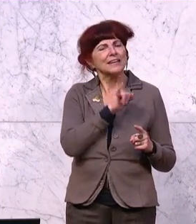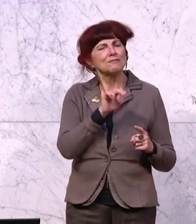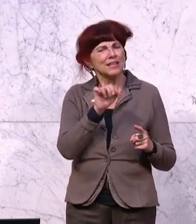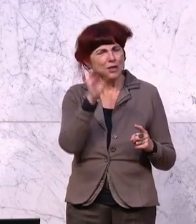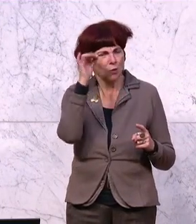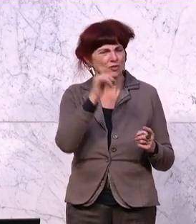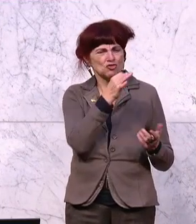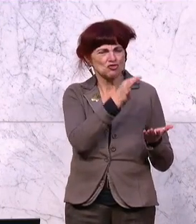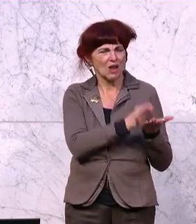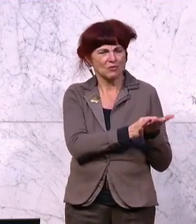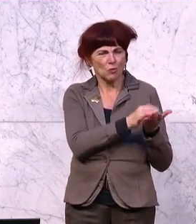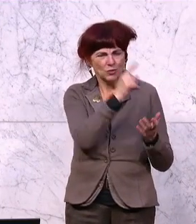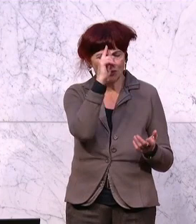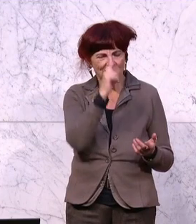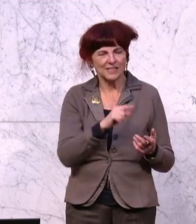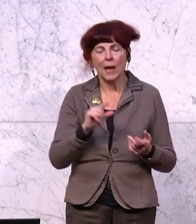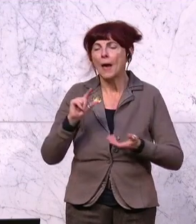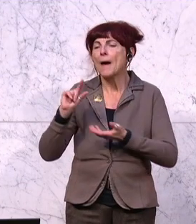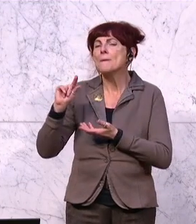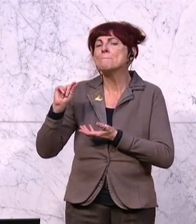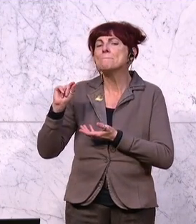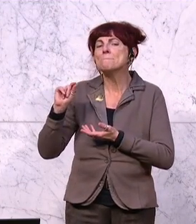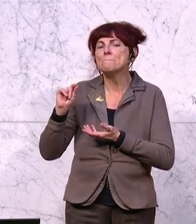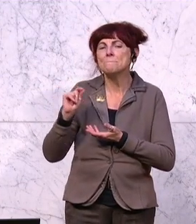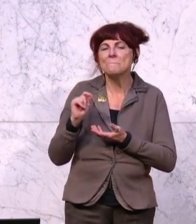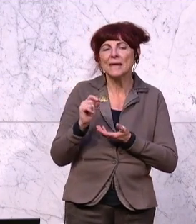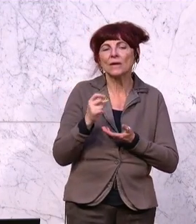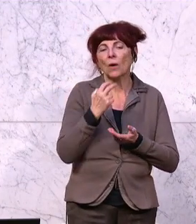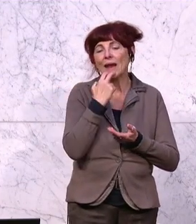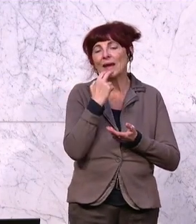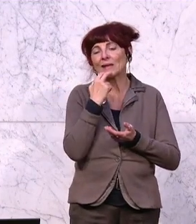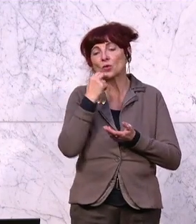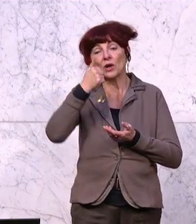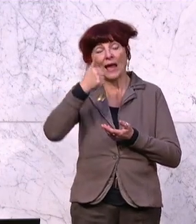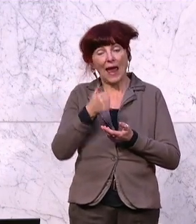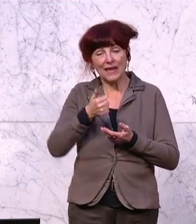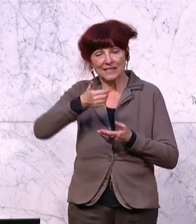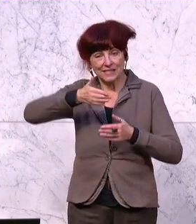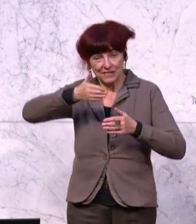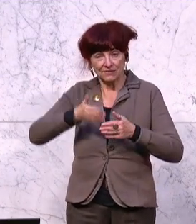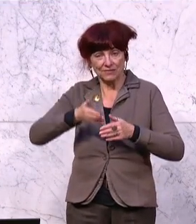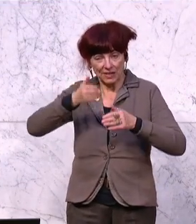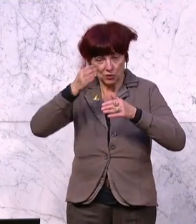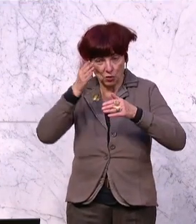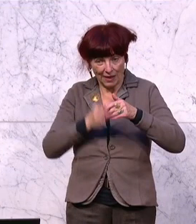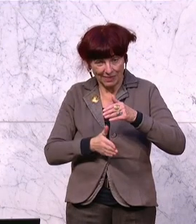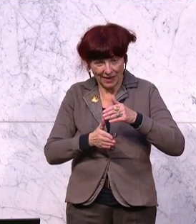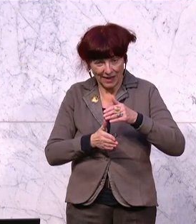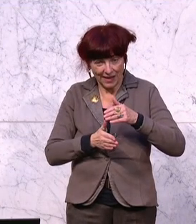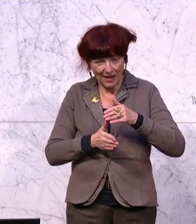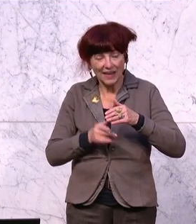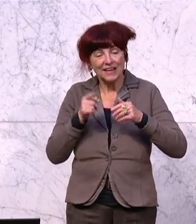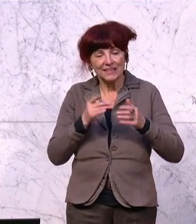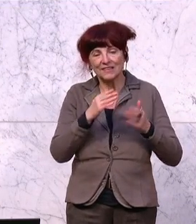die IPSE Mikroelektronik 1 ausläuft. Die wird im nächsten Jahr nur noch fertig finanziert, aber dieses Programm haben wir